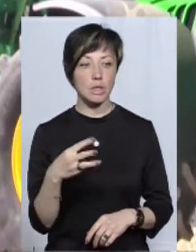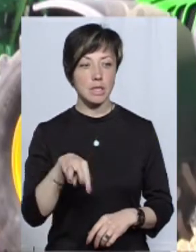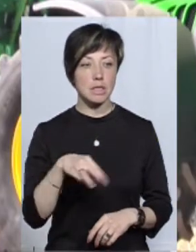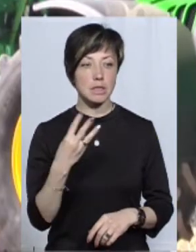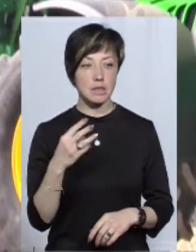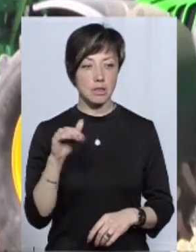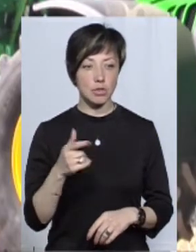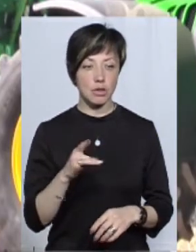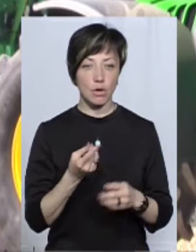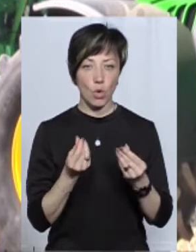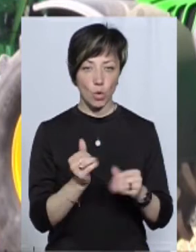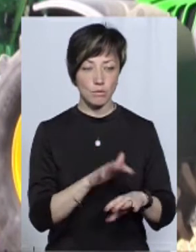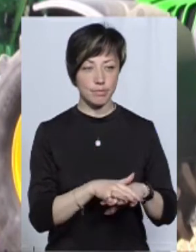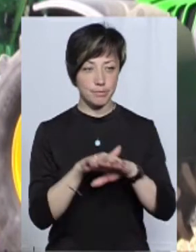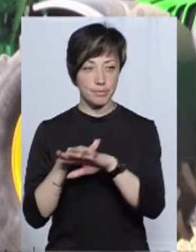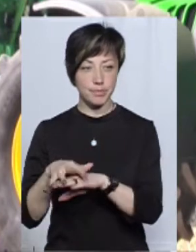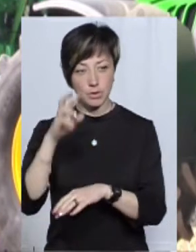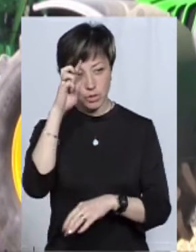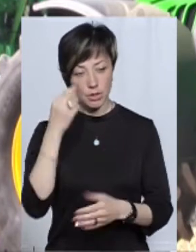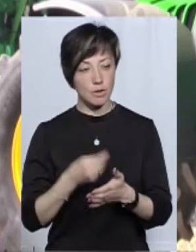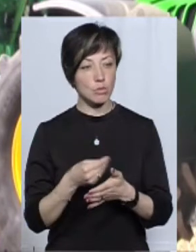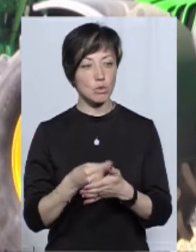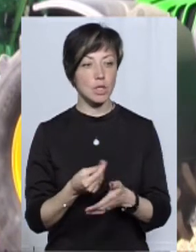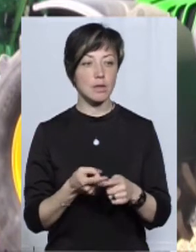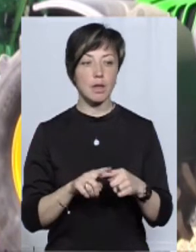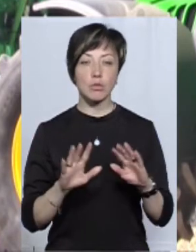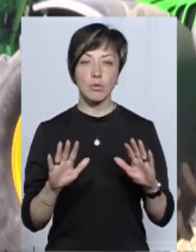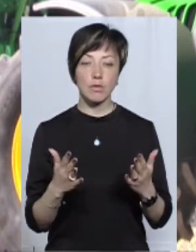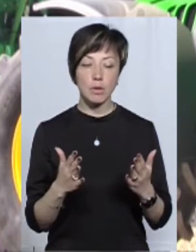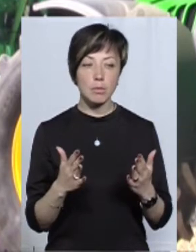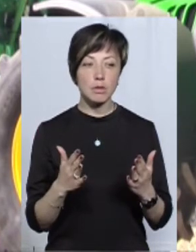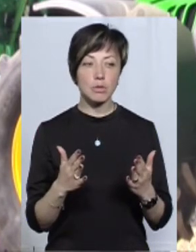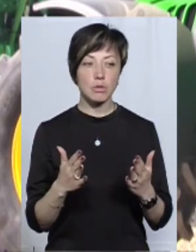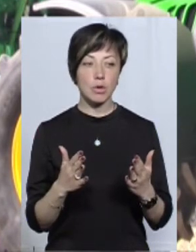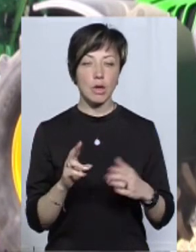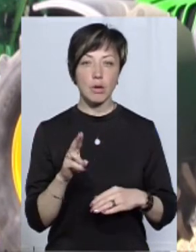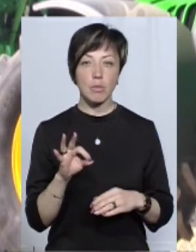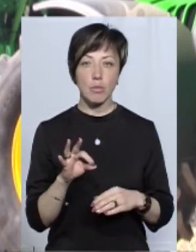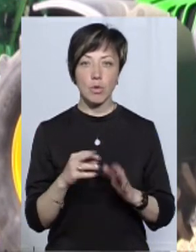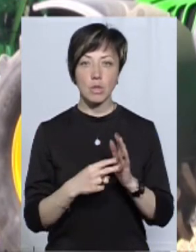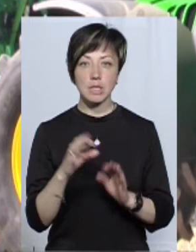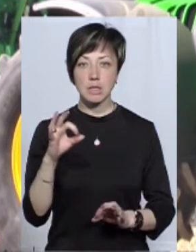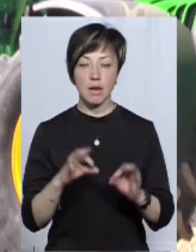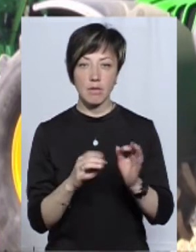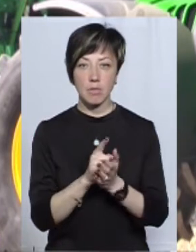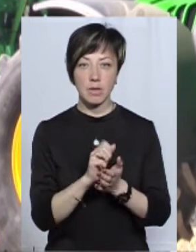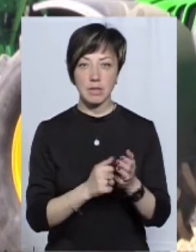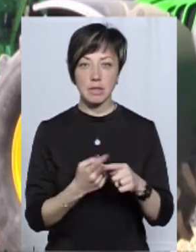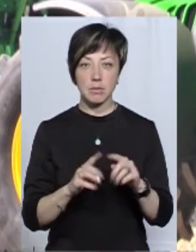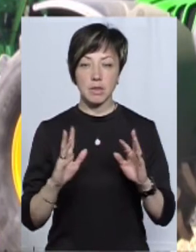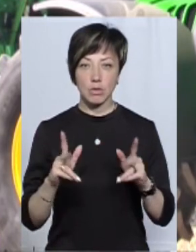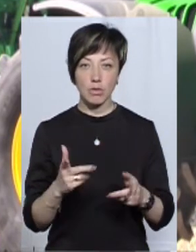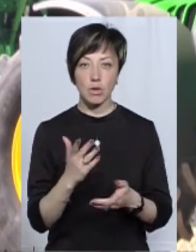гривень. Ці гроші були спрямовані в державний бюджет. В даному випадку ставка мита по цим тракторам